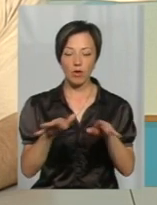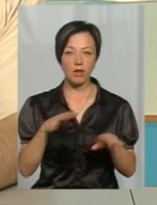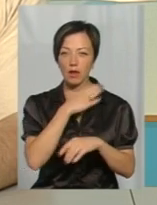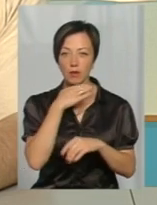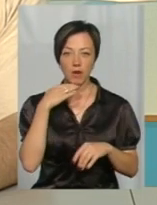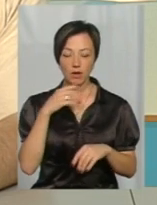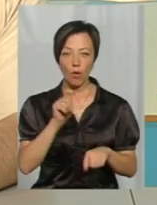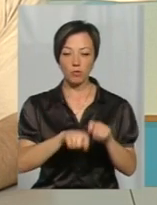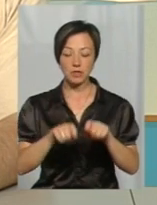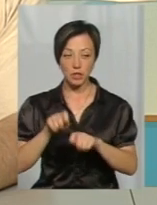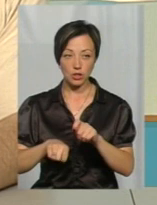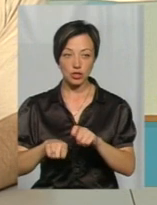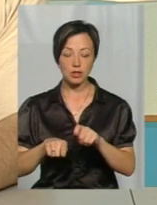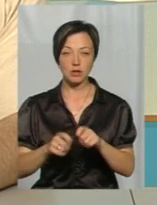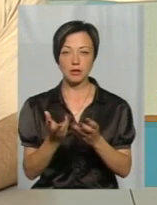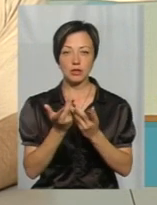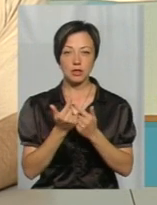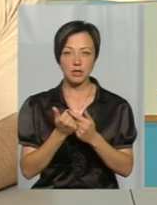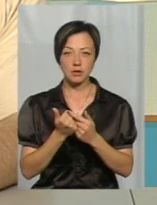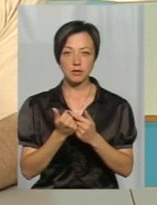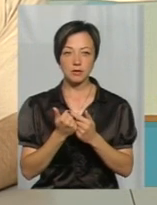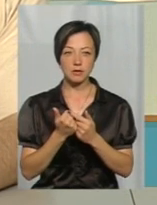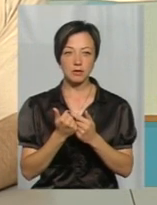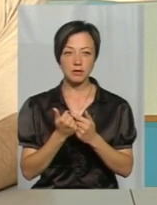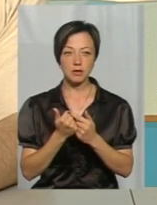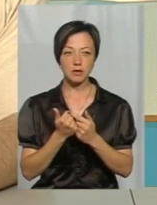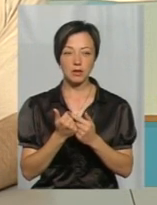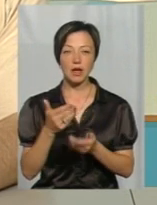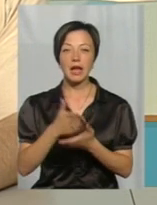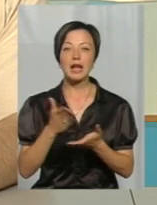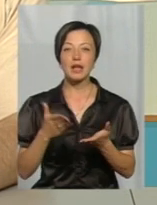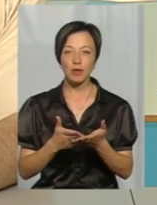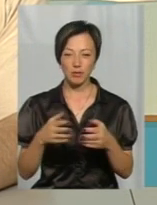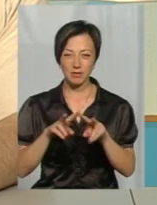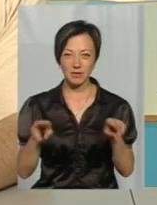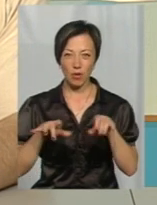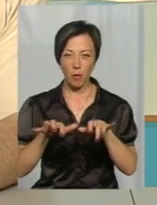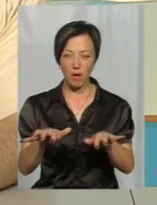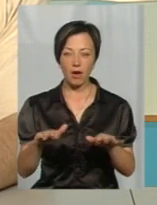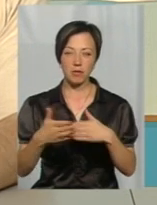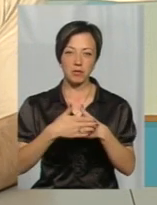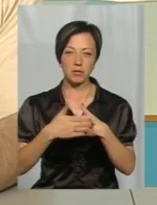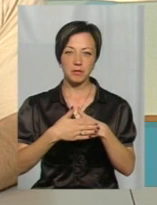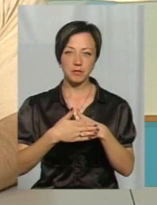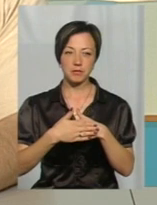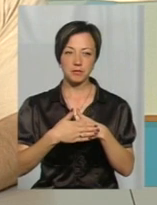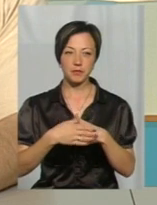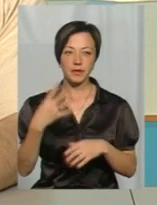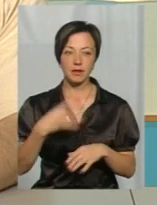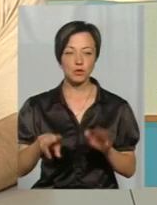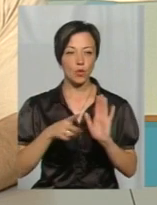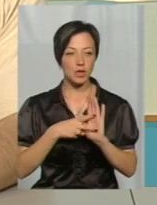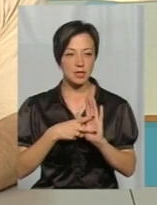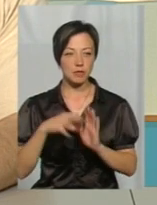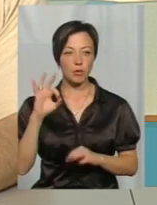обстеженнями чисельність туруна хлібного сягає десь 47